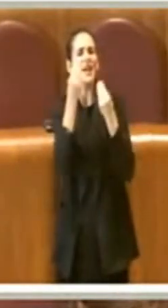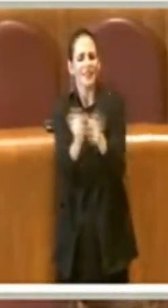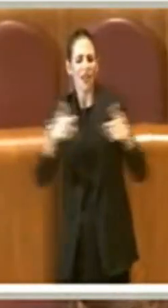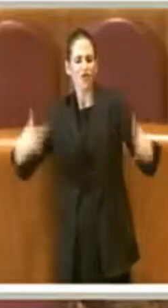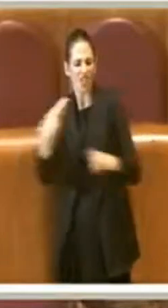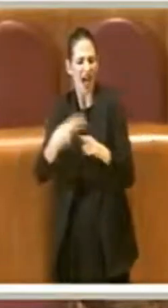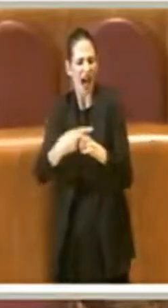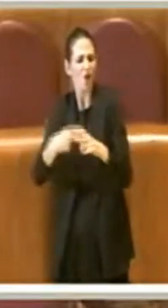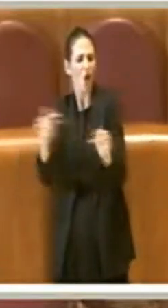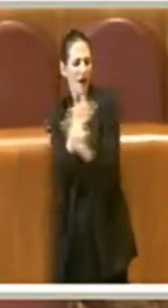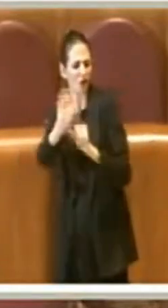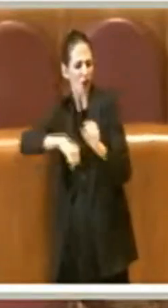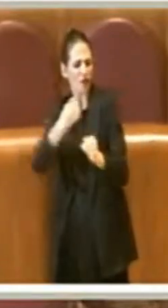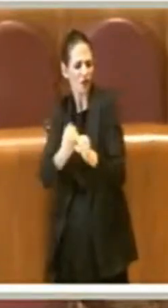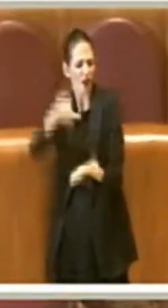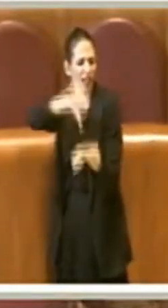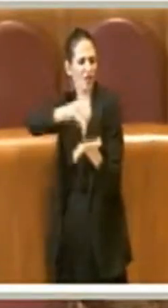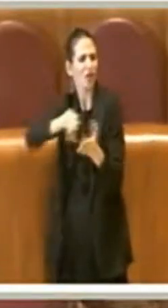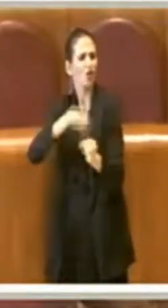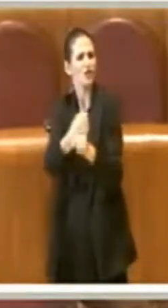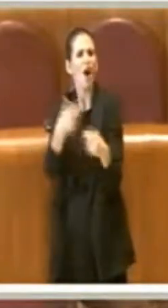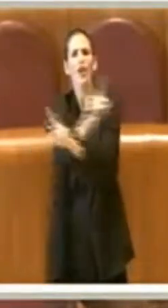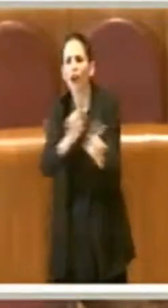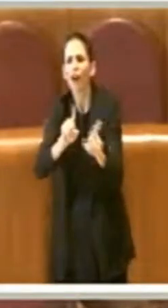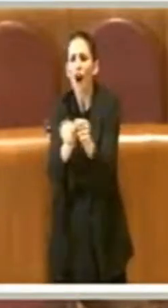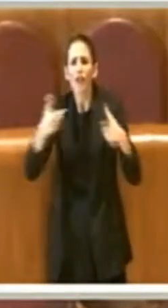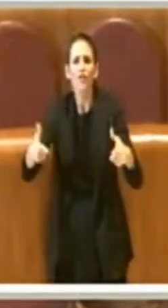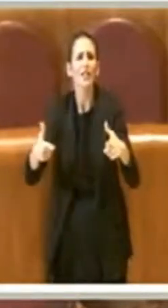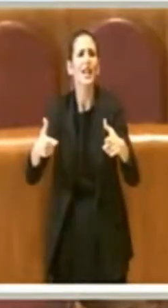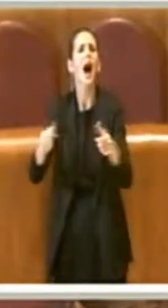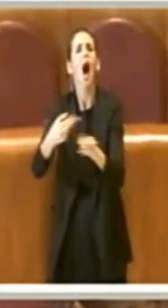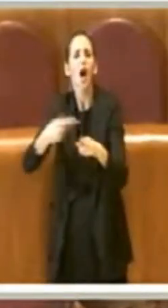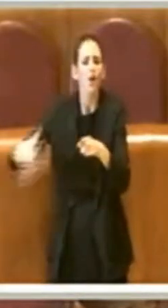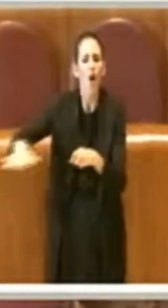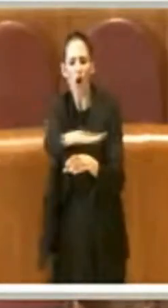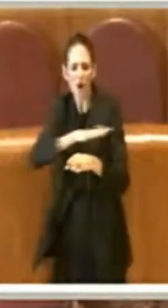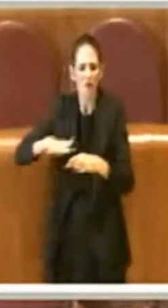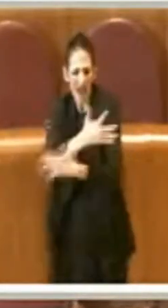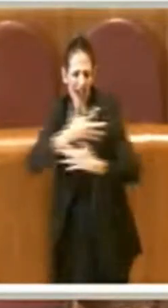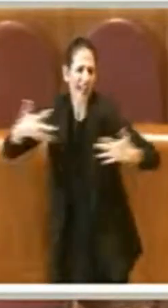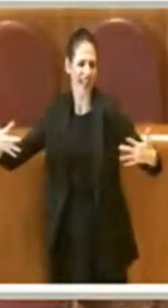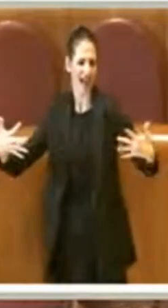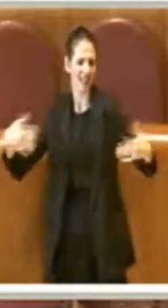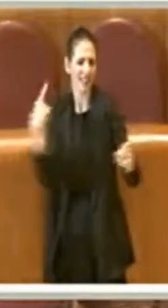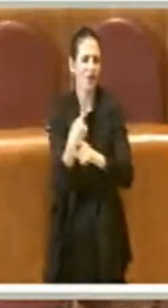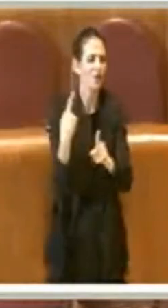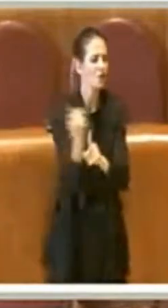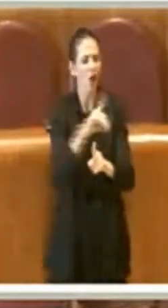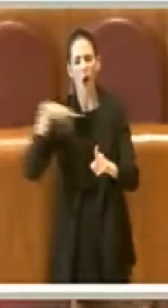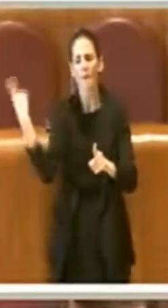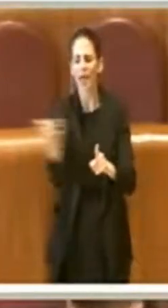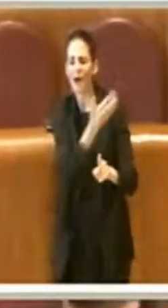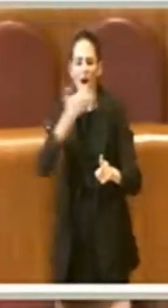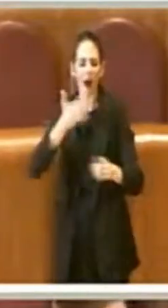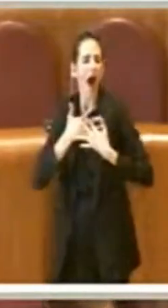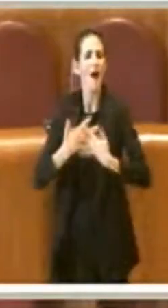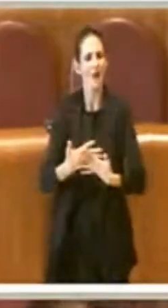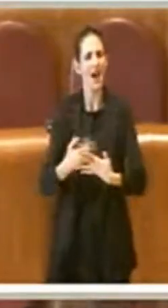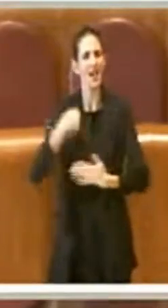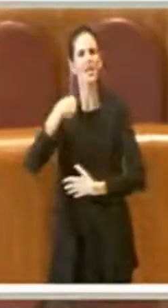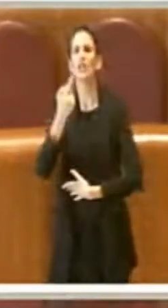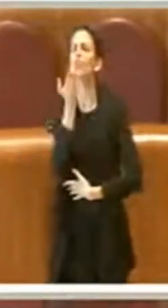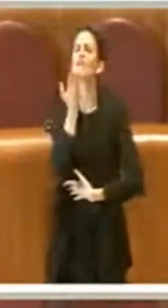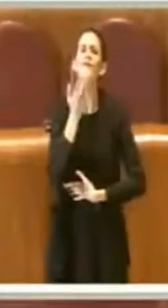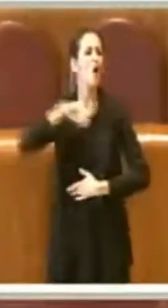a tutti, non solo al PD. Lo sappia questa cosa. Però deve raccontare la verità. E io invito tutti i